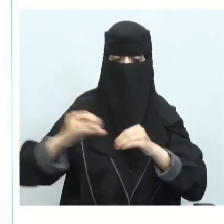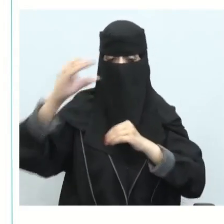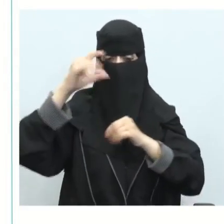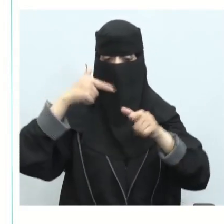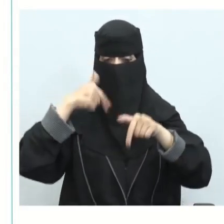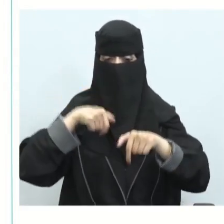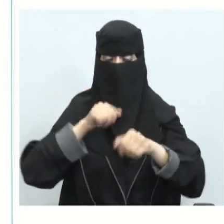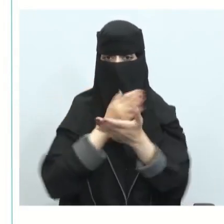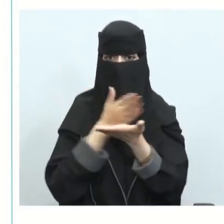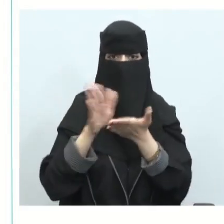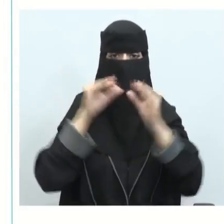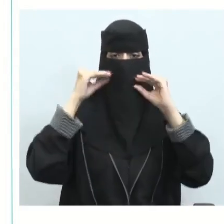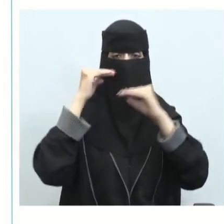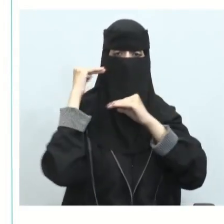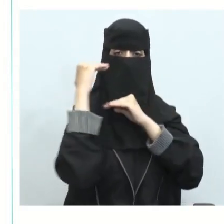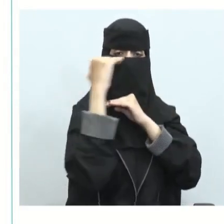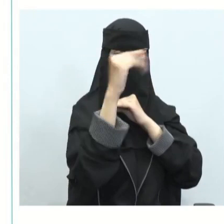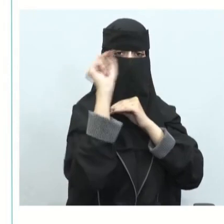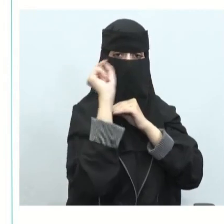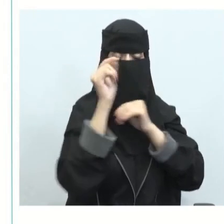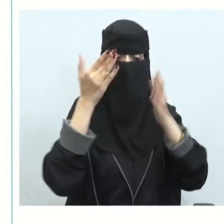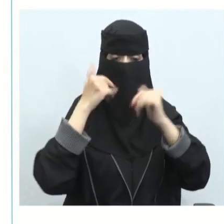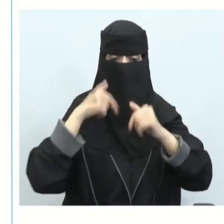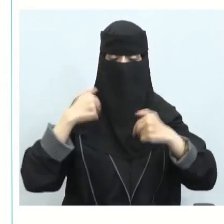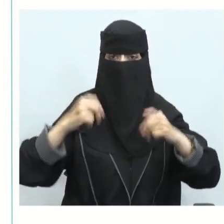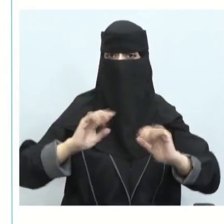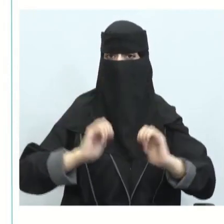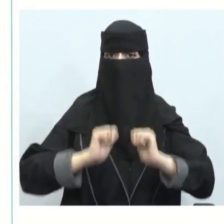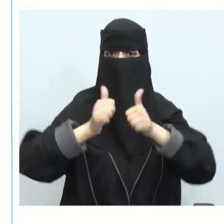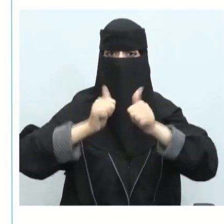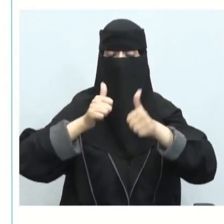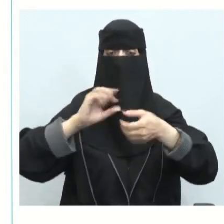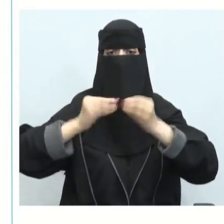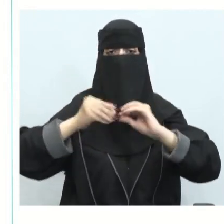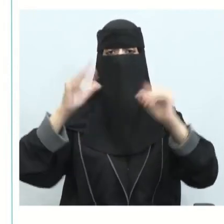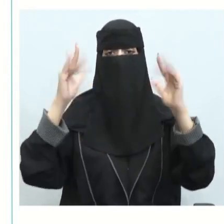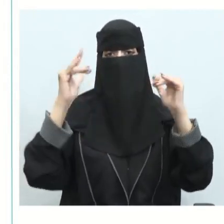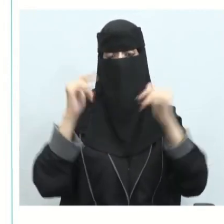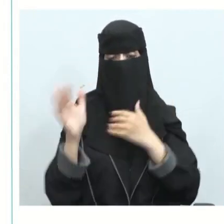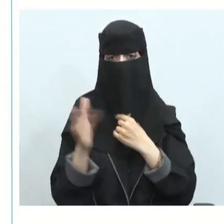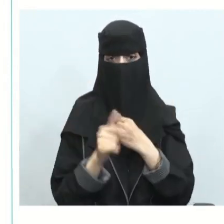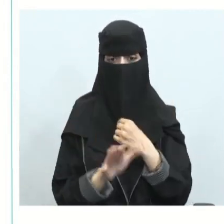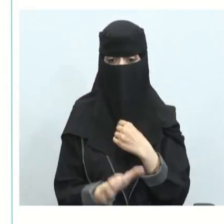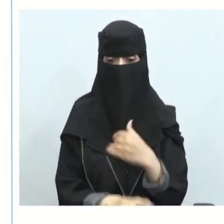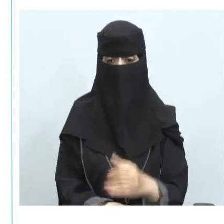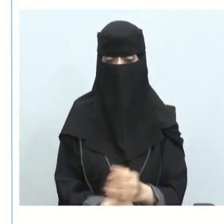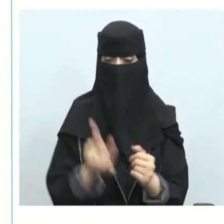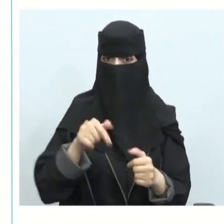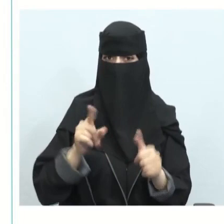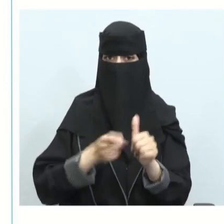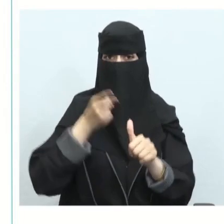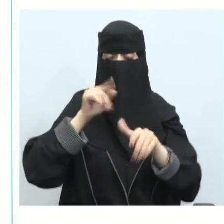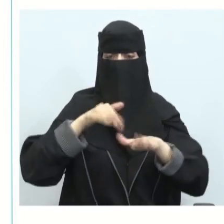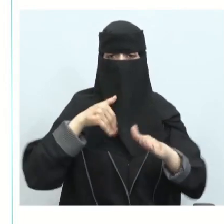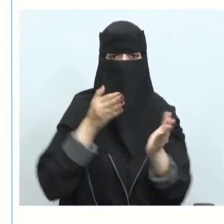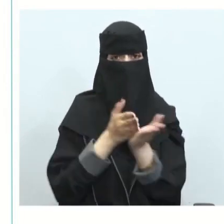مبادرات خضراء كل هذه المسترحات ستكون أيضا في ثنايا هذا الدرس نبدأ في درسنا